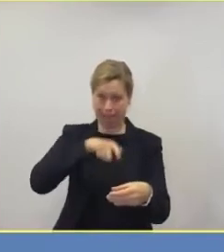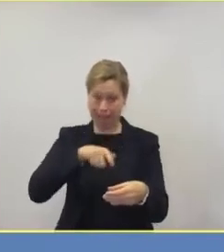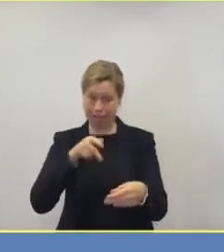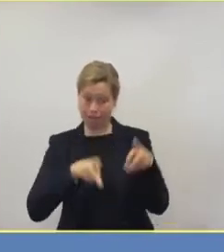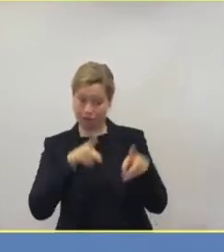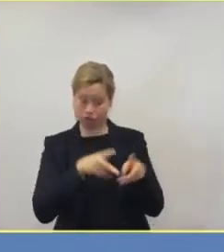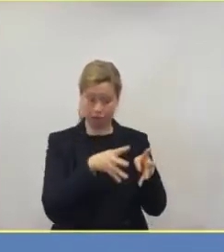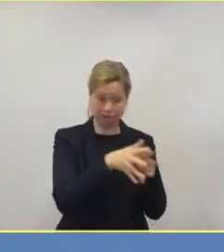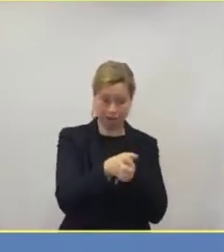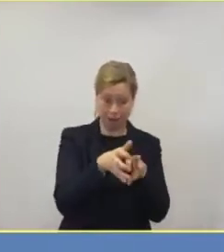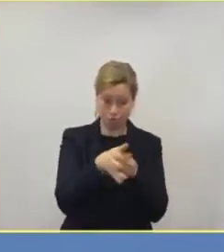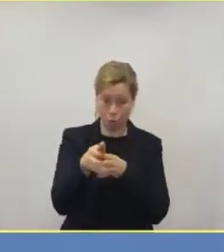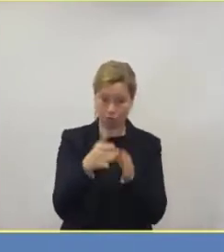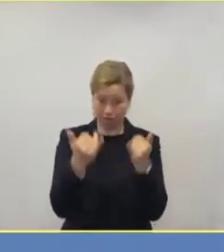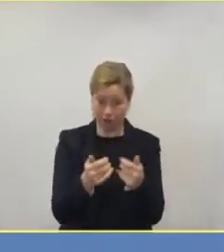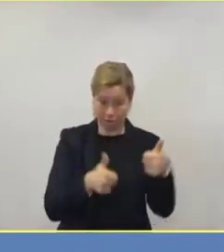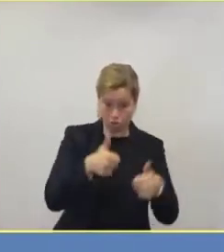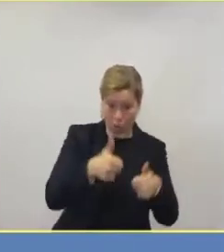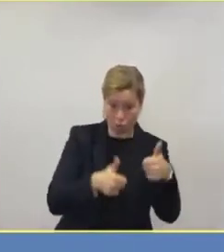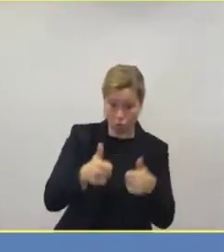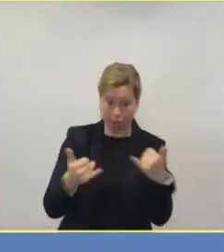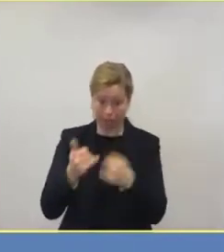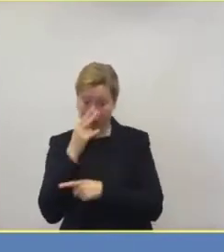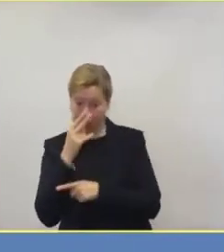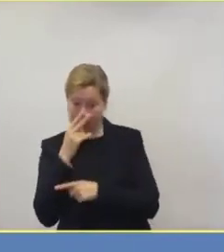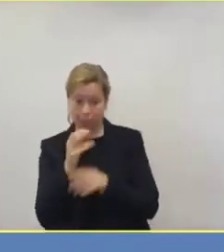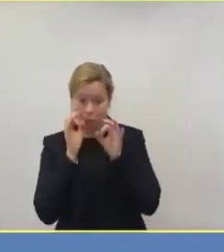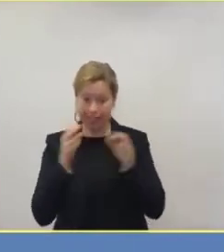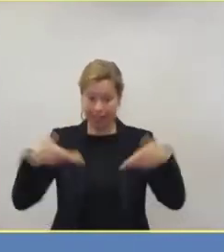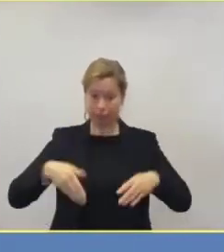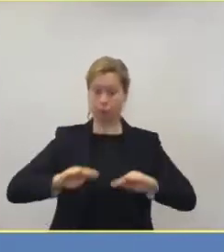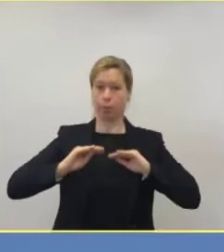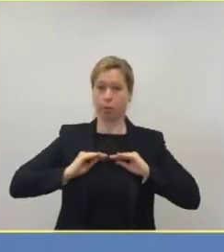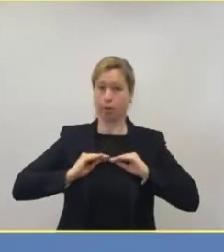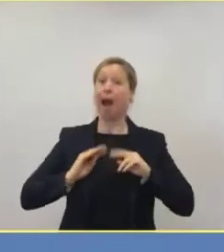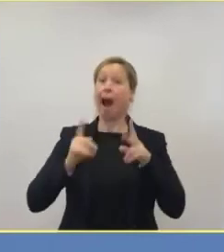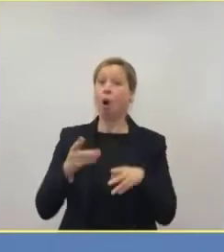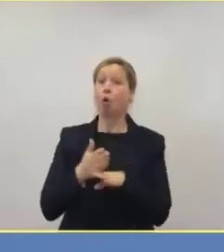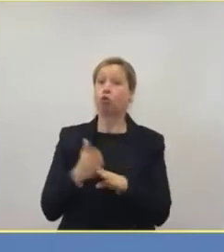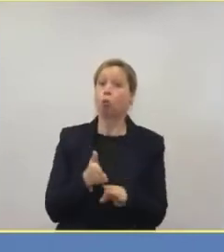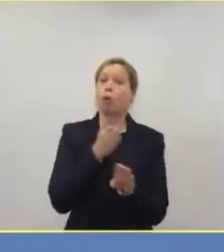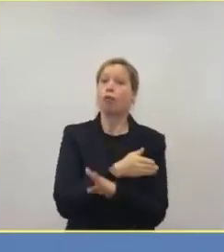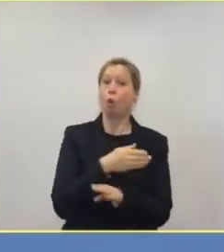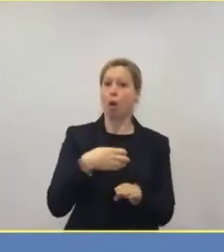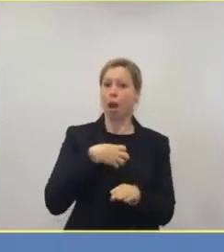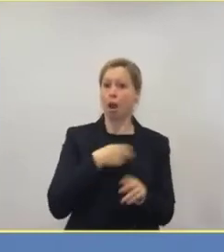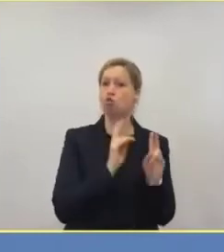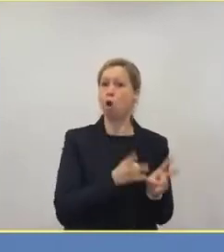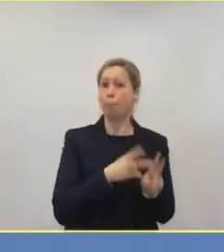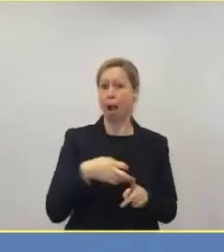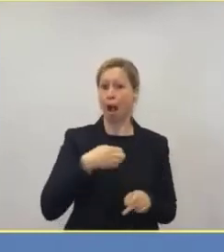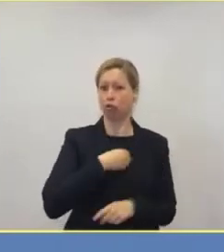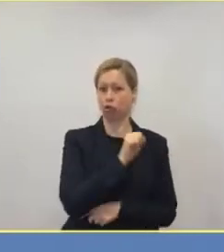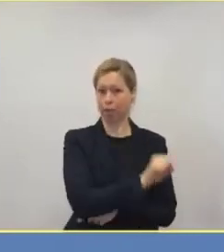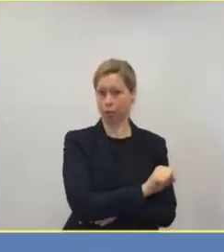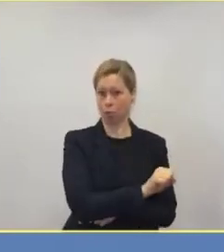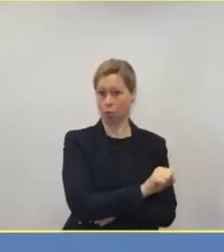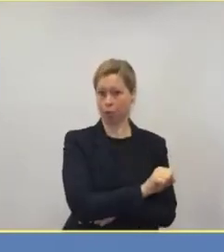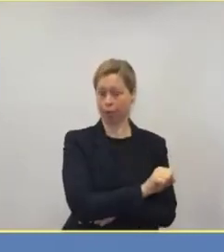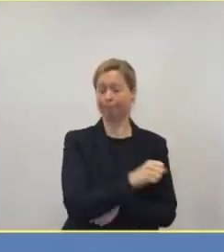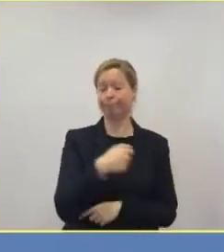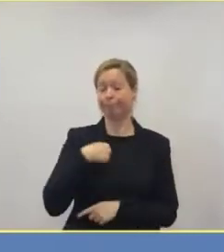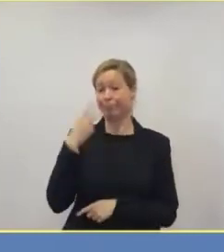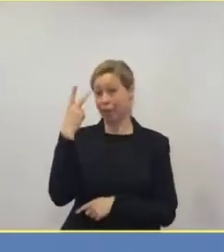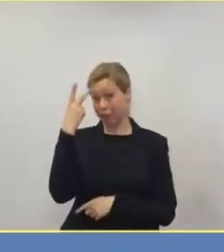Diagnosen um Intensivbetten, sondern auch auf Normalstationen. Und als Infektiologe weiß ich, im Winter